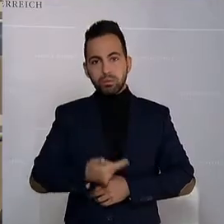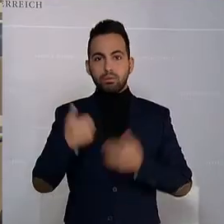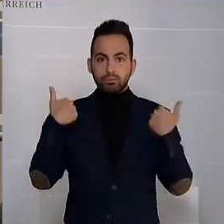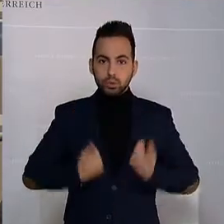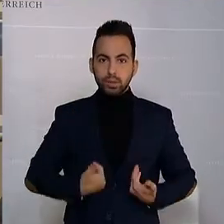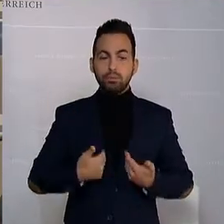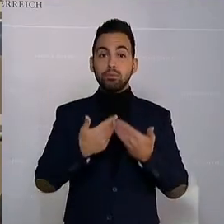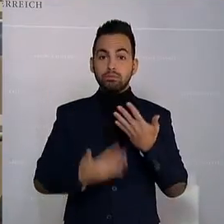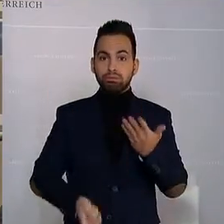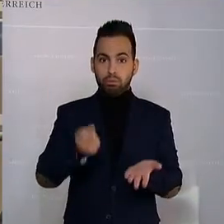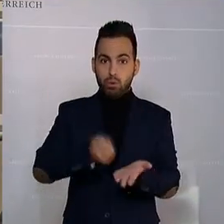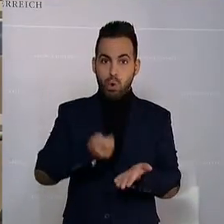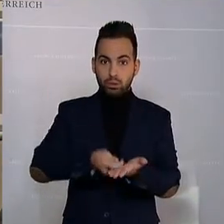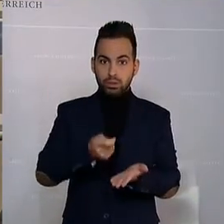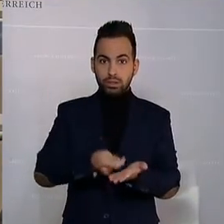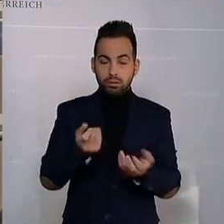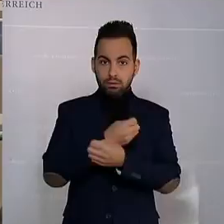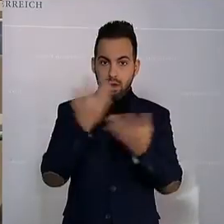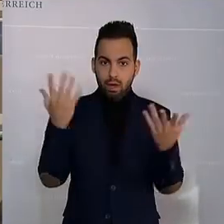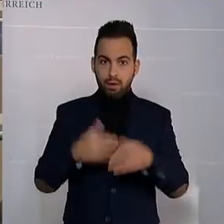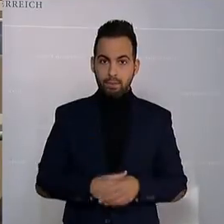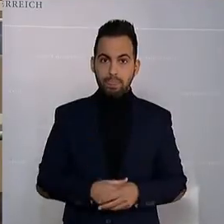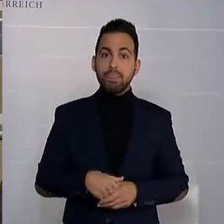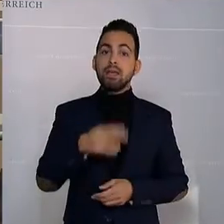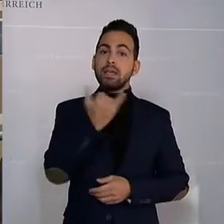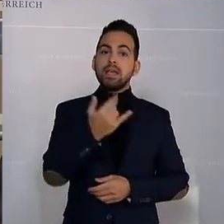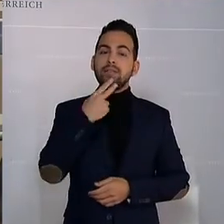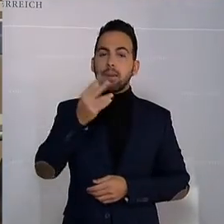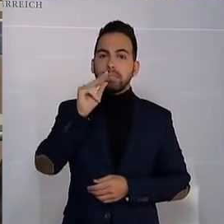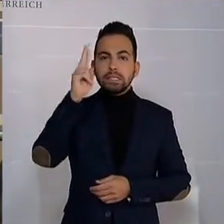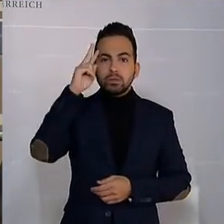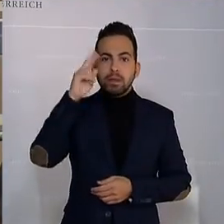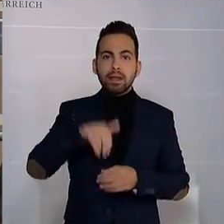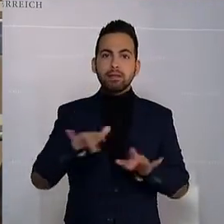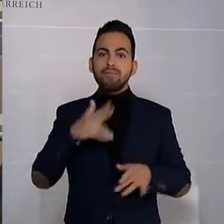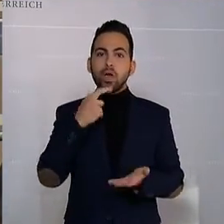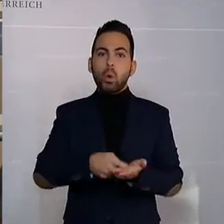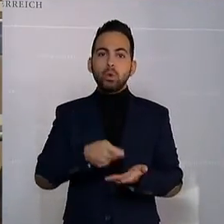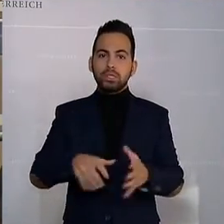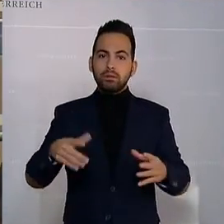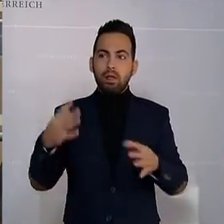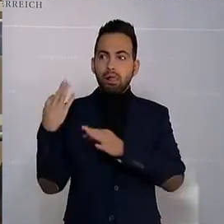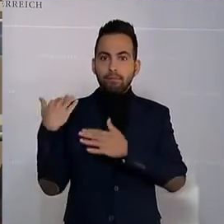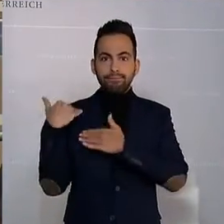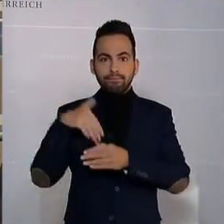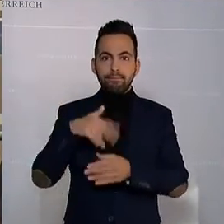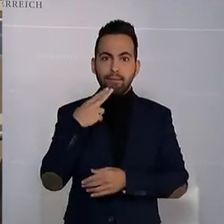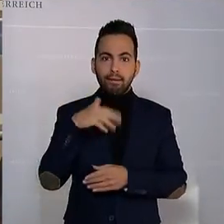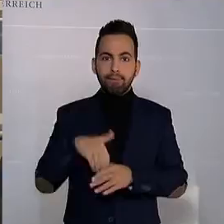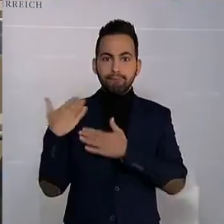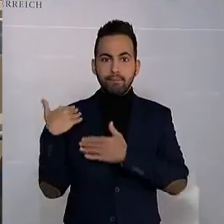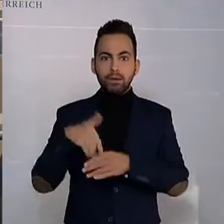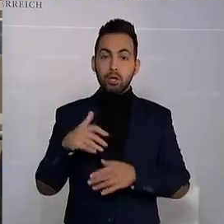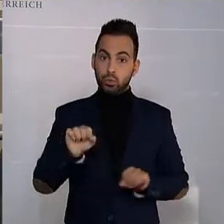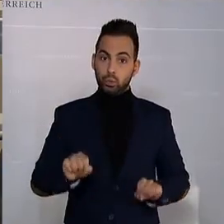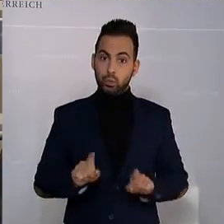hat Kosten zur Folge. Und jeder, der ein bisschen nachdenkt, weiß, wer die Kosten trägt. Die Kosten trägt am Ende immer